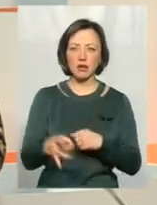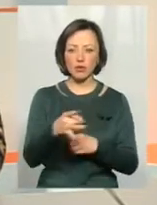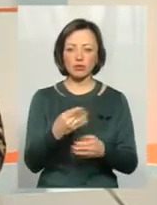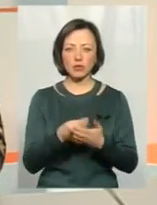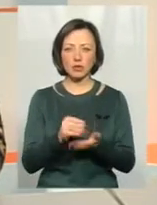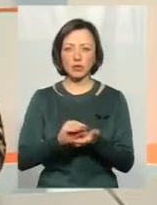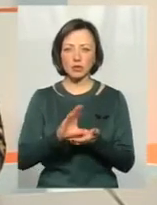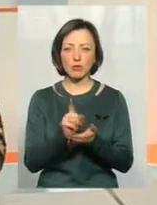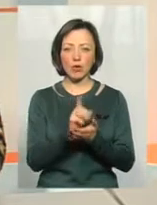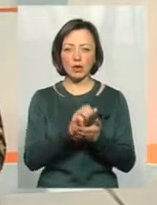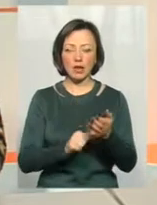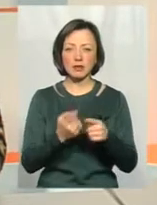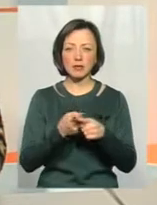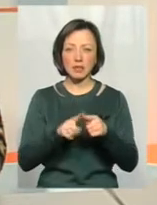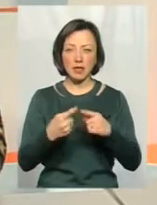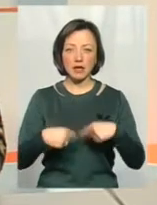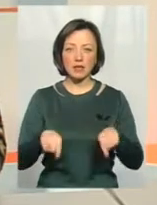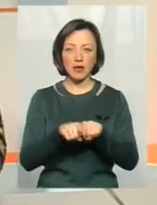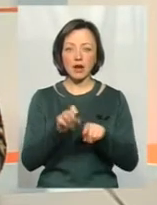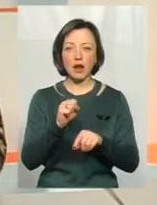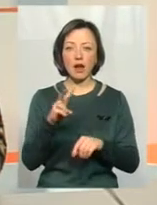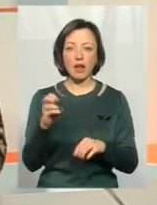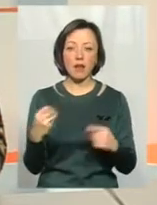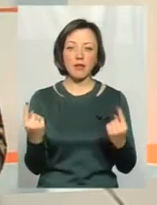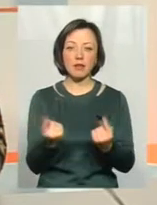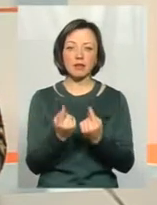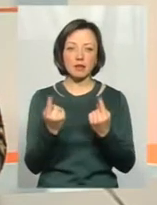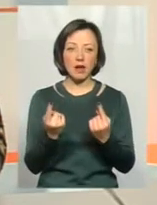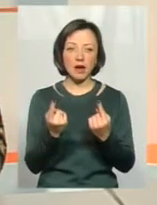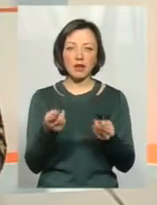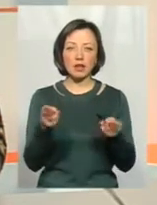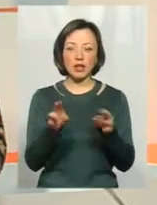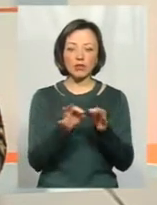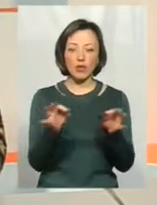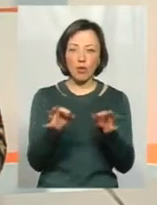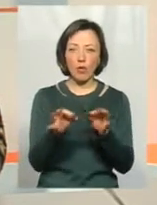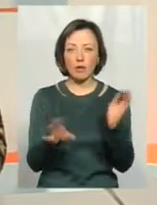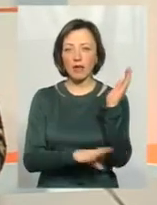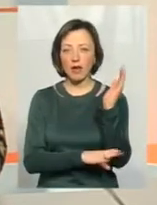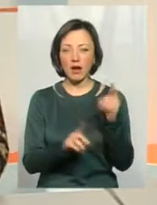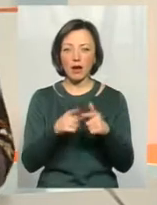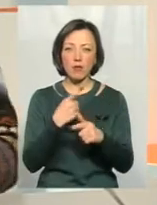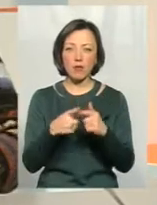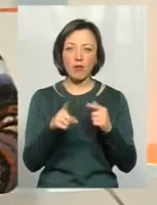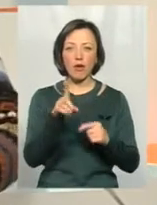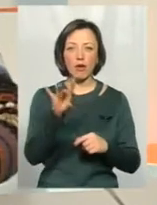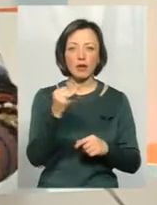наповнюється з податками саме з цієї сфери, проте навіть елементарні надлишки соломи, деревини або гну гною, тобто це все може